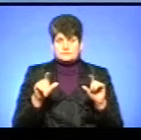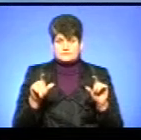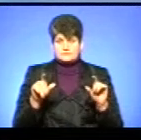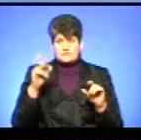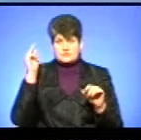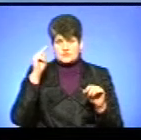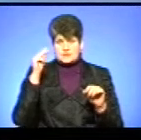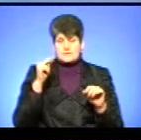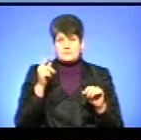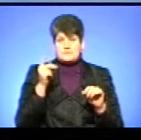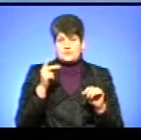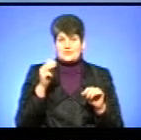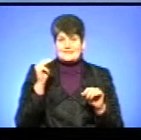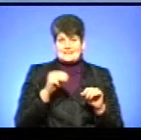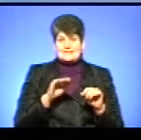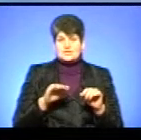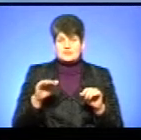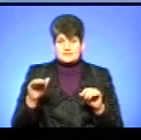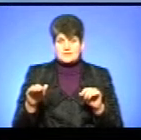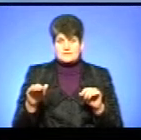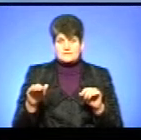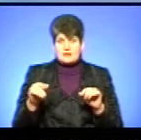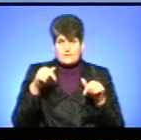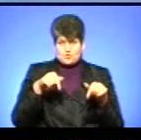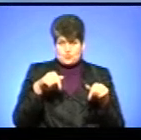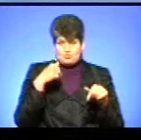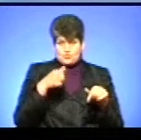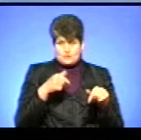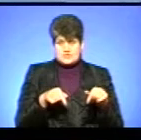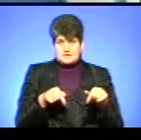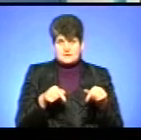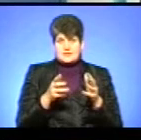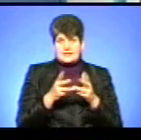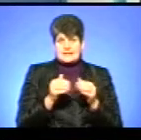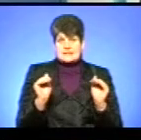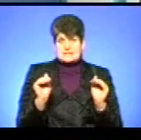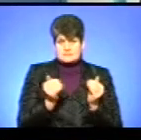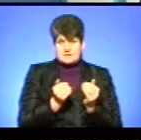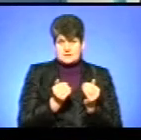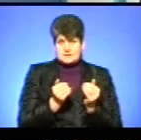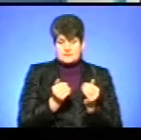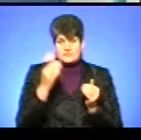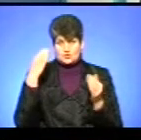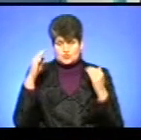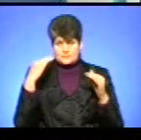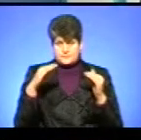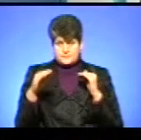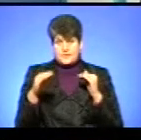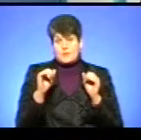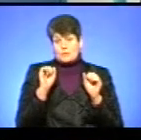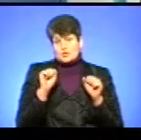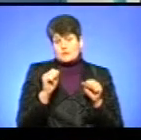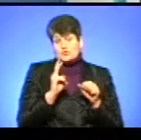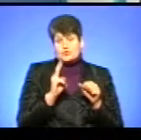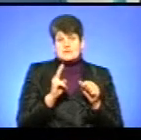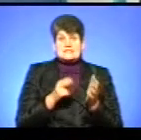навчалося півтори тисячі дітей, а вже в цьому році їх кількість зменшилася, зокрема, іногородні. Йде мова про те, що, можливо, деякі